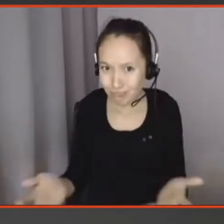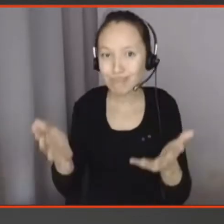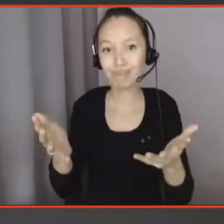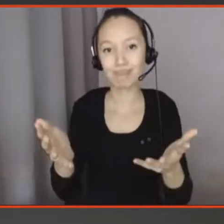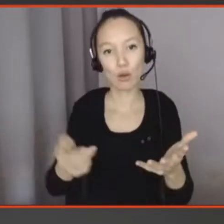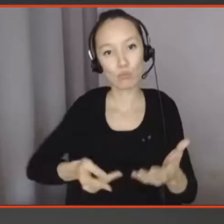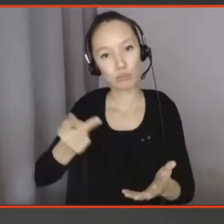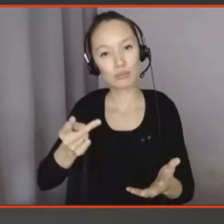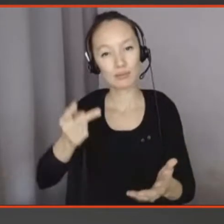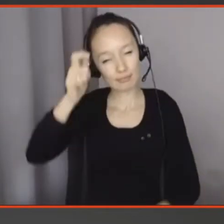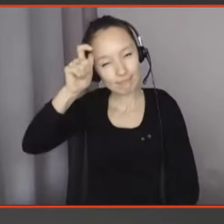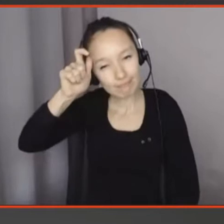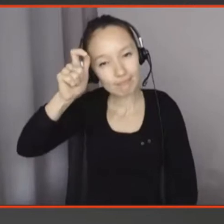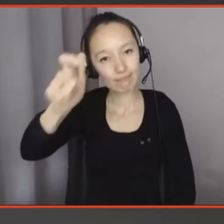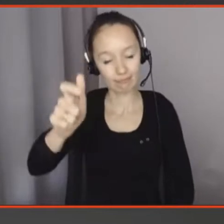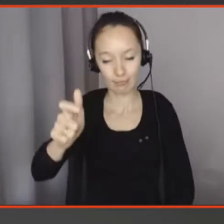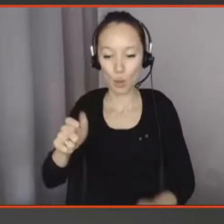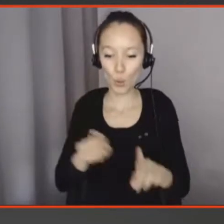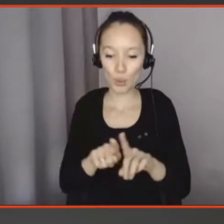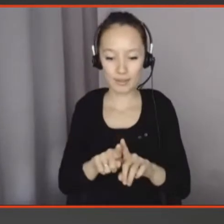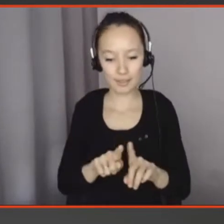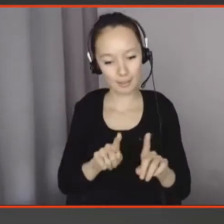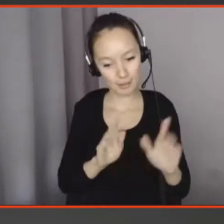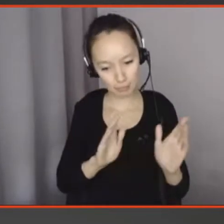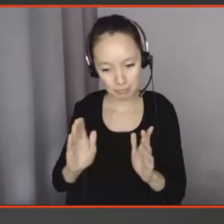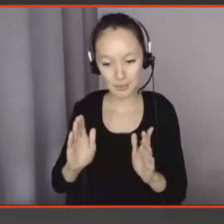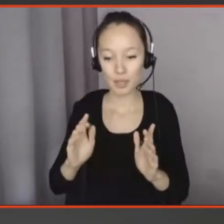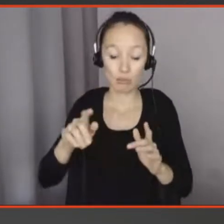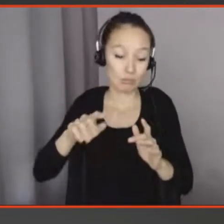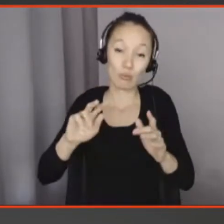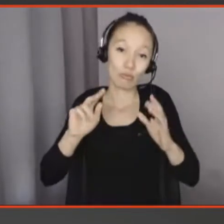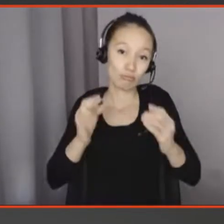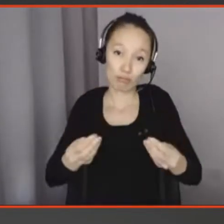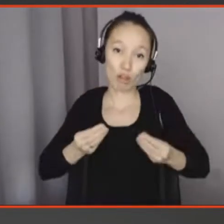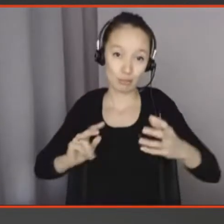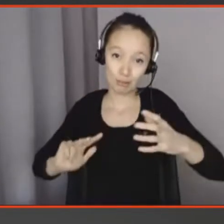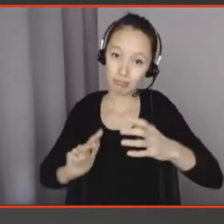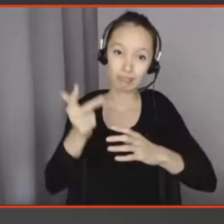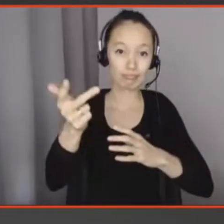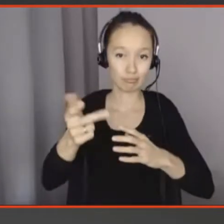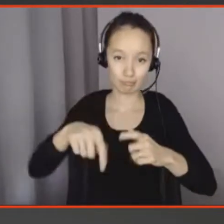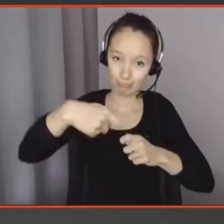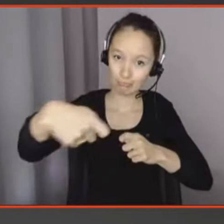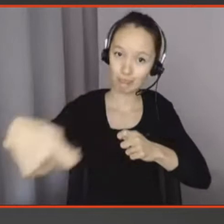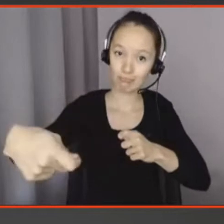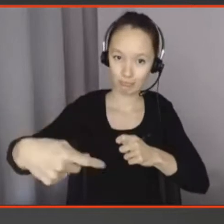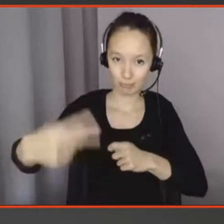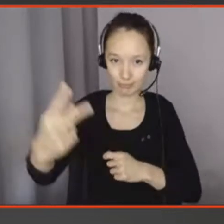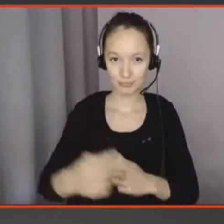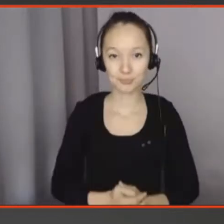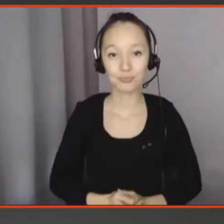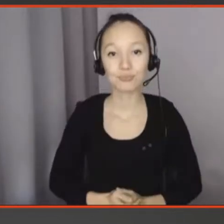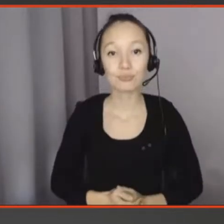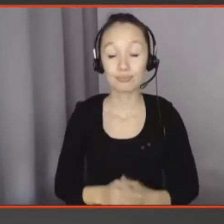raisonné, un petit peu plus raisonnable et durable. La troisième raison pour laquelle c'est important de concevoir ces